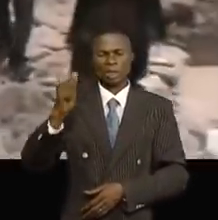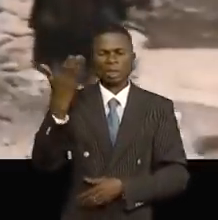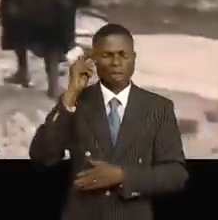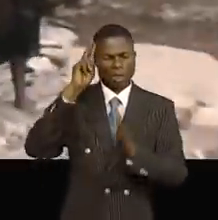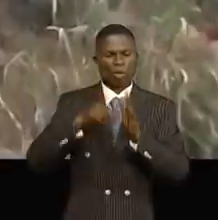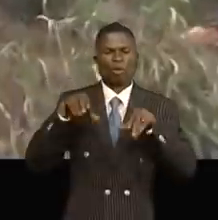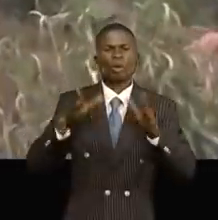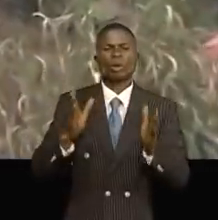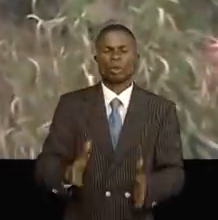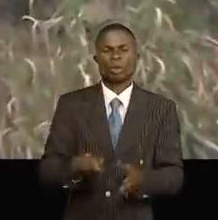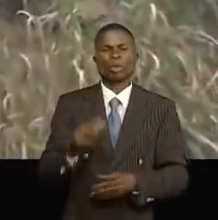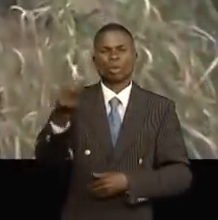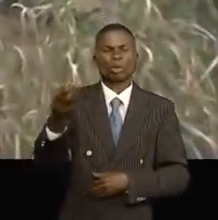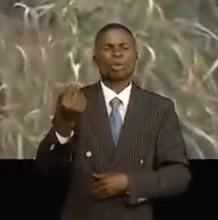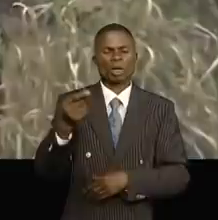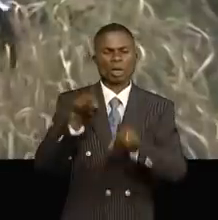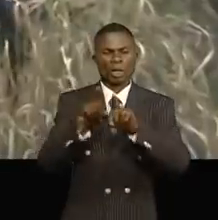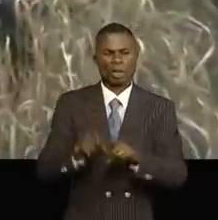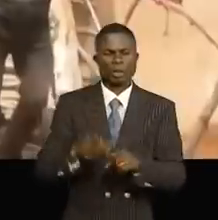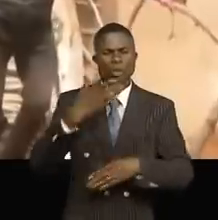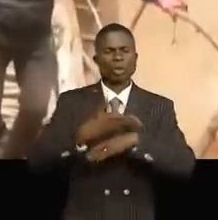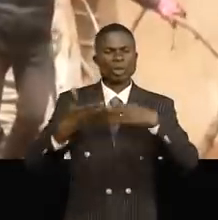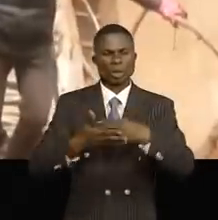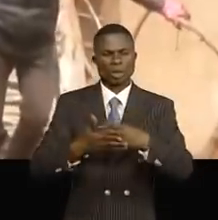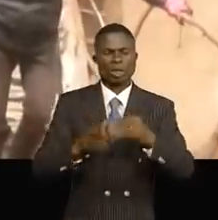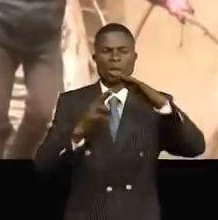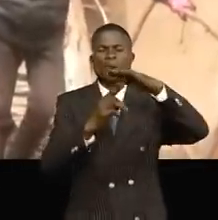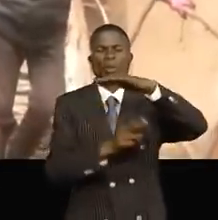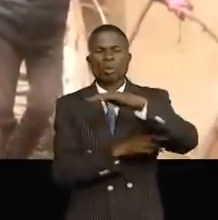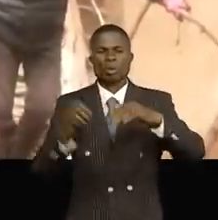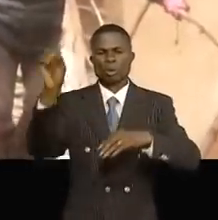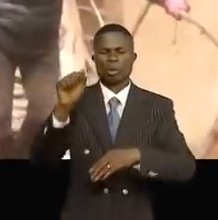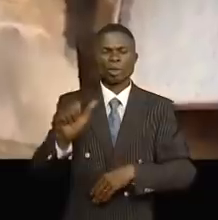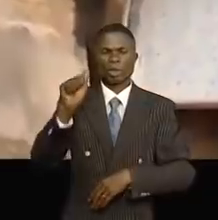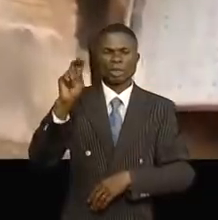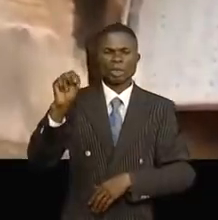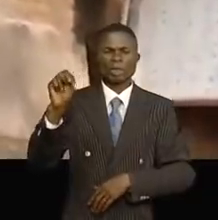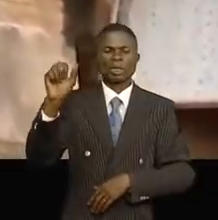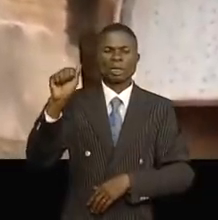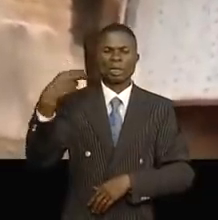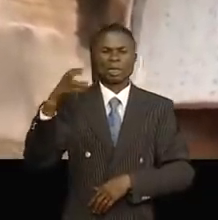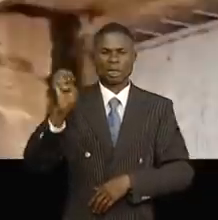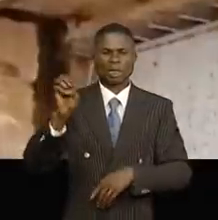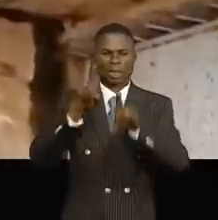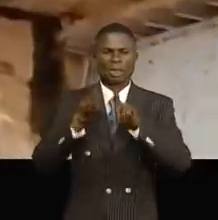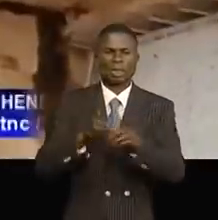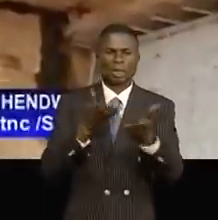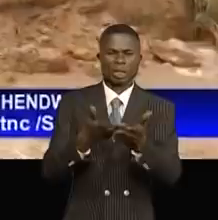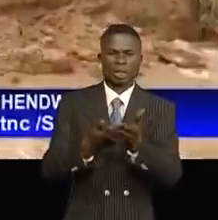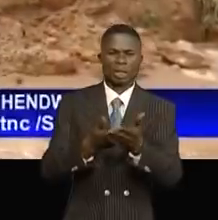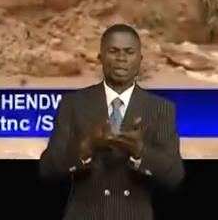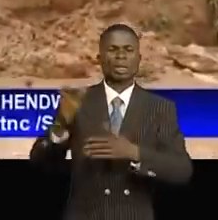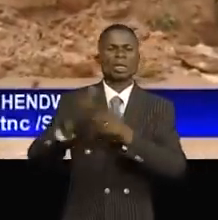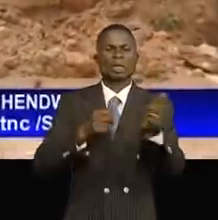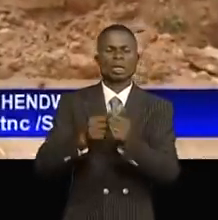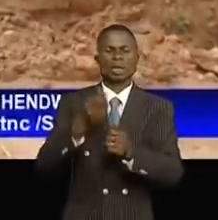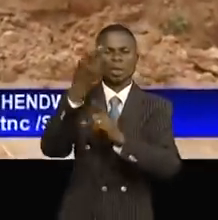congolais de financer aussi la réhabilitation des ponts Sengui, Kavugu-Vogu et Runingu, endommagés depuis